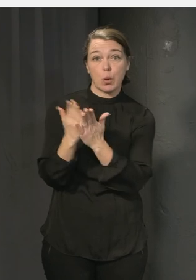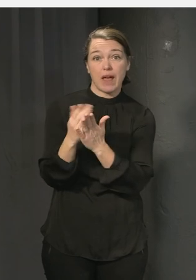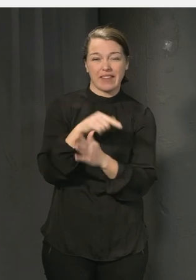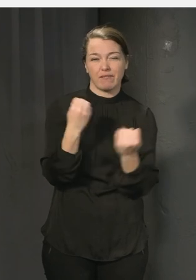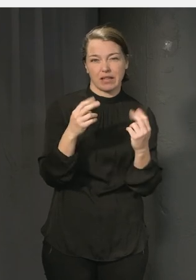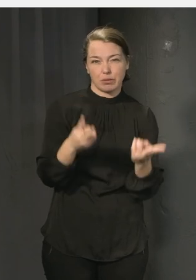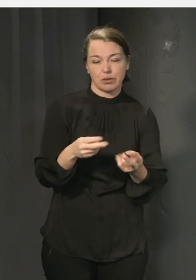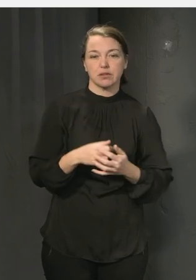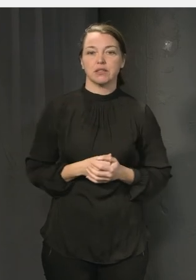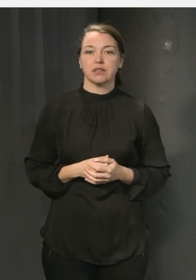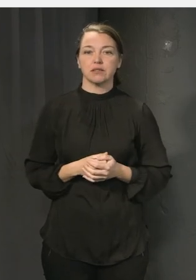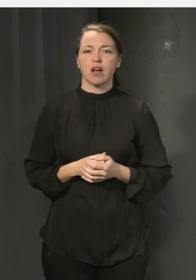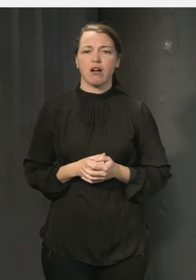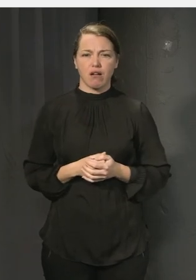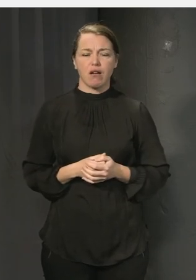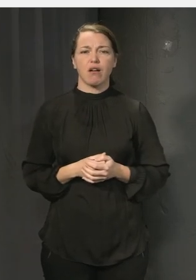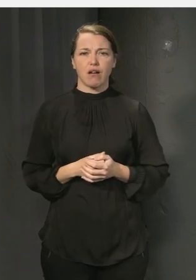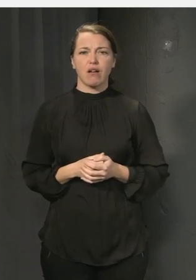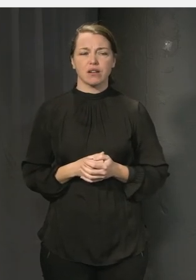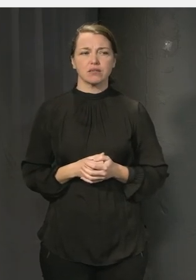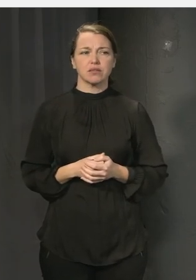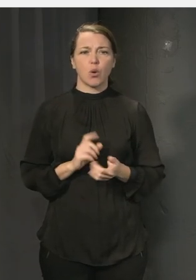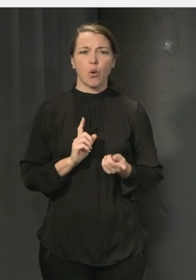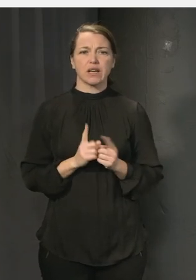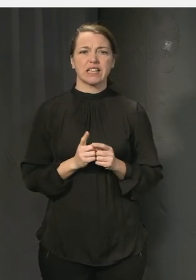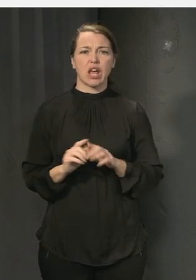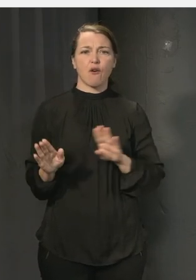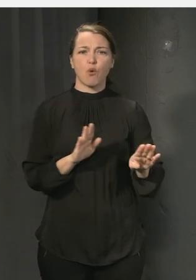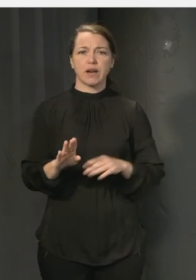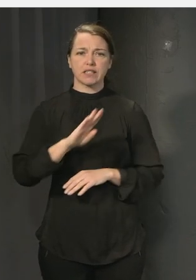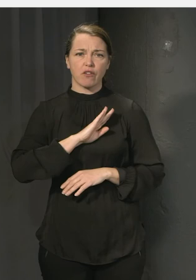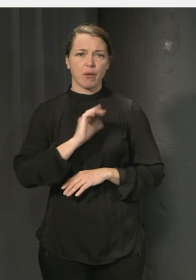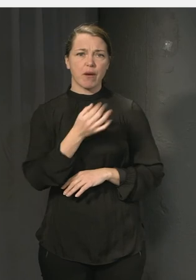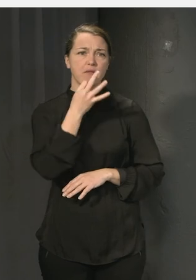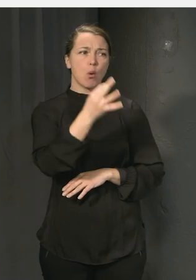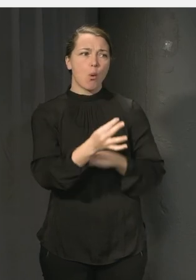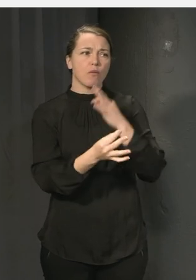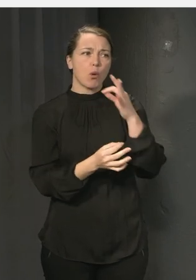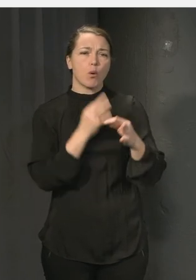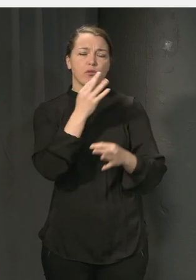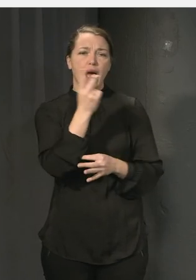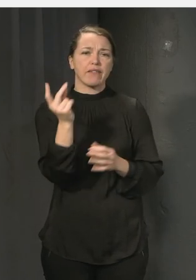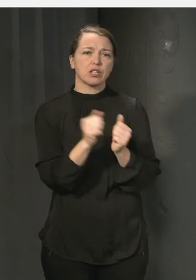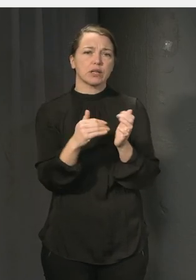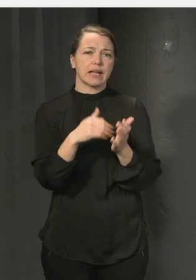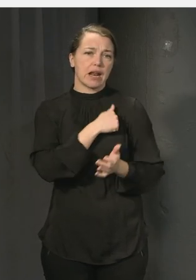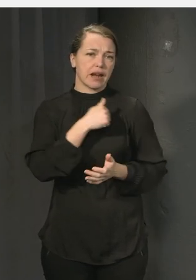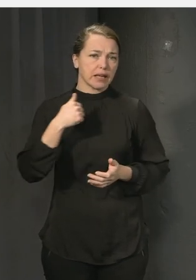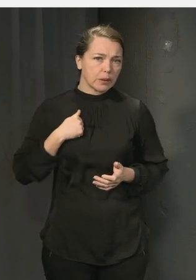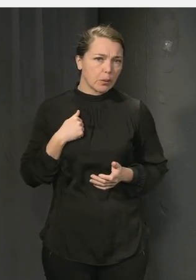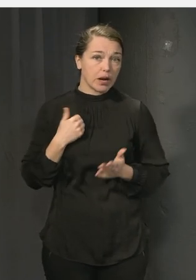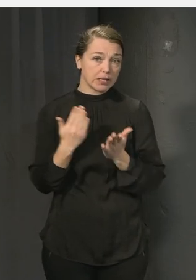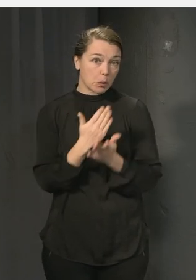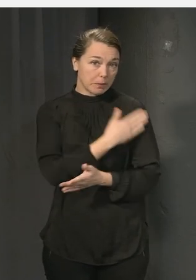jag tror att kanske vårdnadshavare behöver börja ställa andra frågor till rektor eller skolpersonal hur de